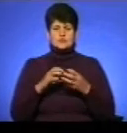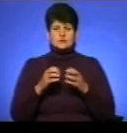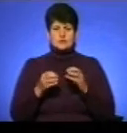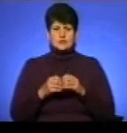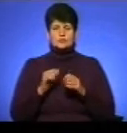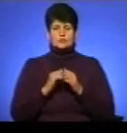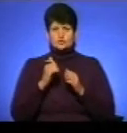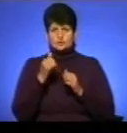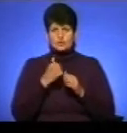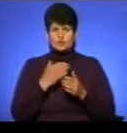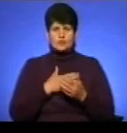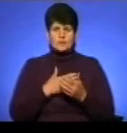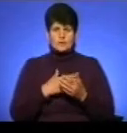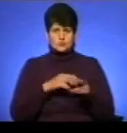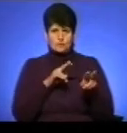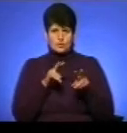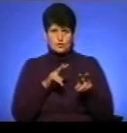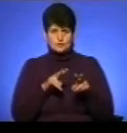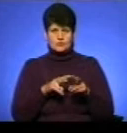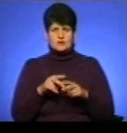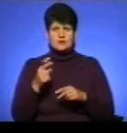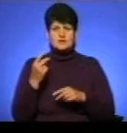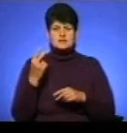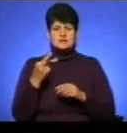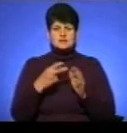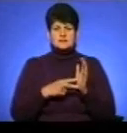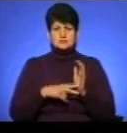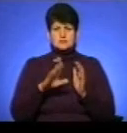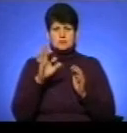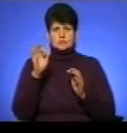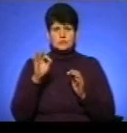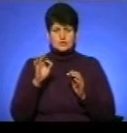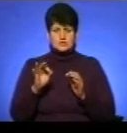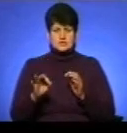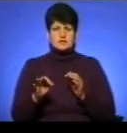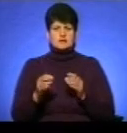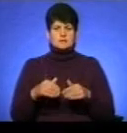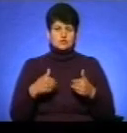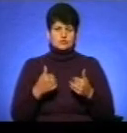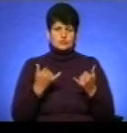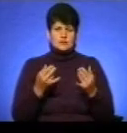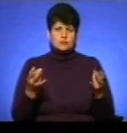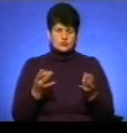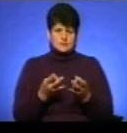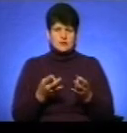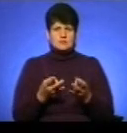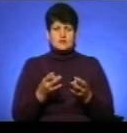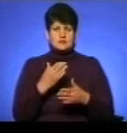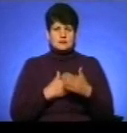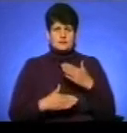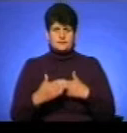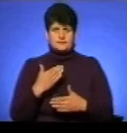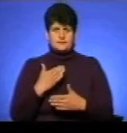щорічного громадського моніторингу, дві третини соціальних об'єктів області не пристосовані для потреб маломобільних груп